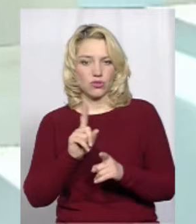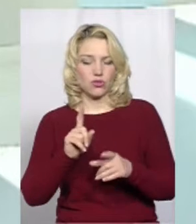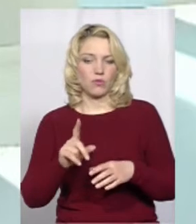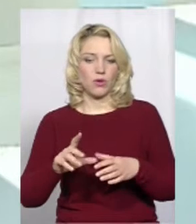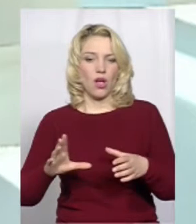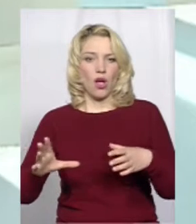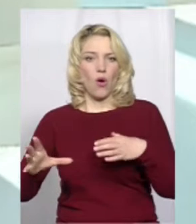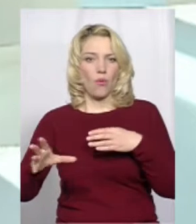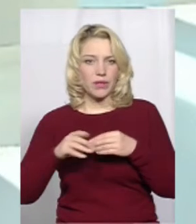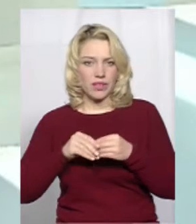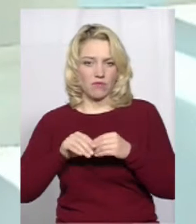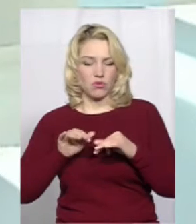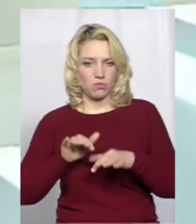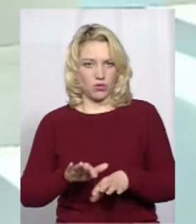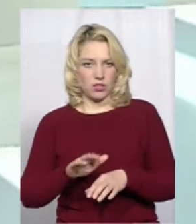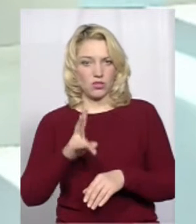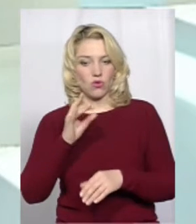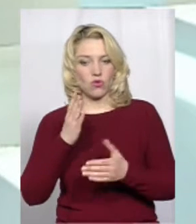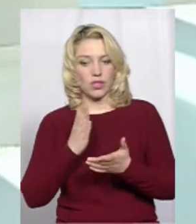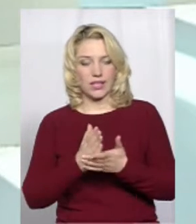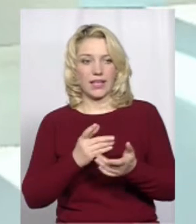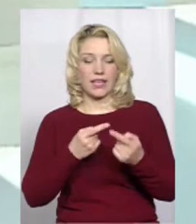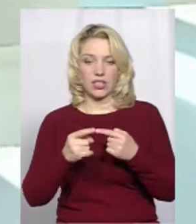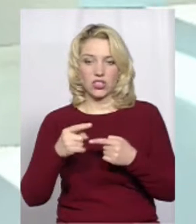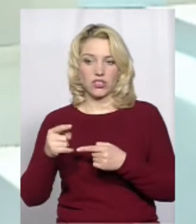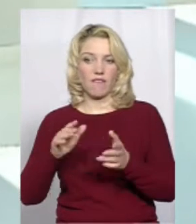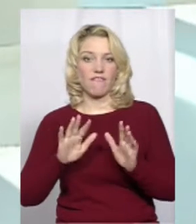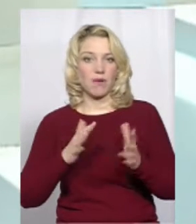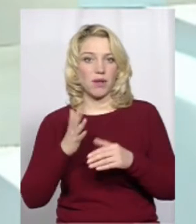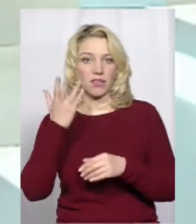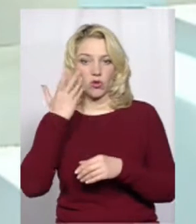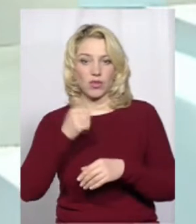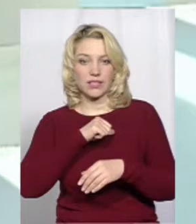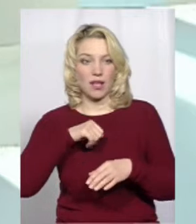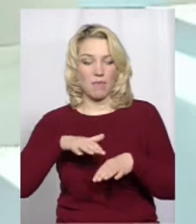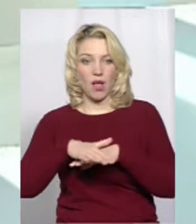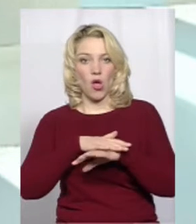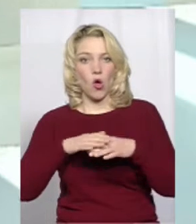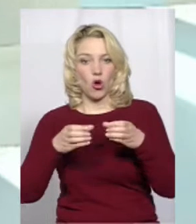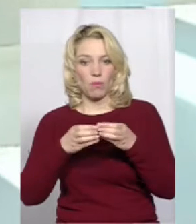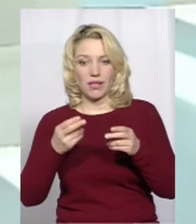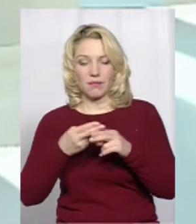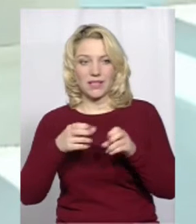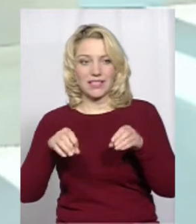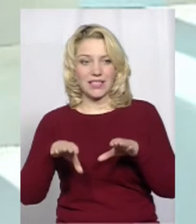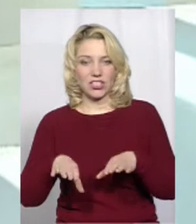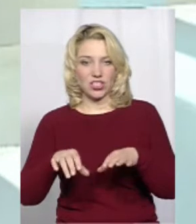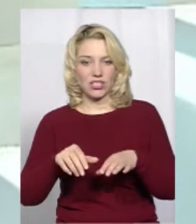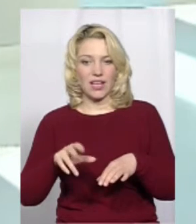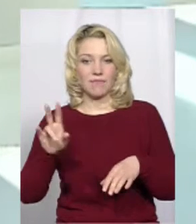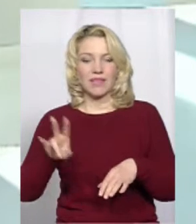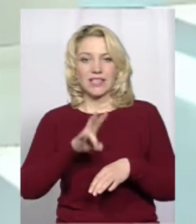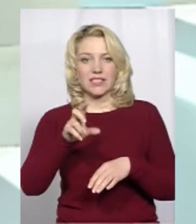об'єднавчого процесу. Але є в інших випадках, коли сама громада, навіть без рішення священника.